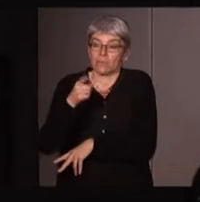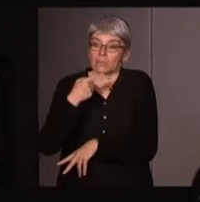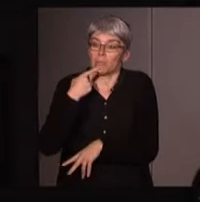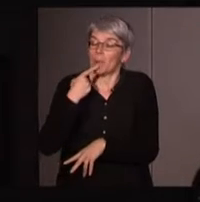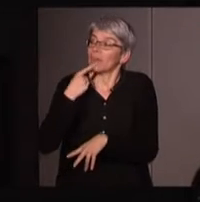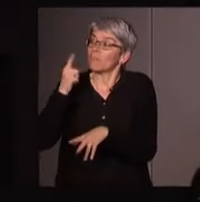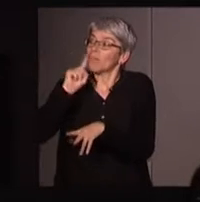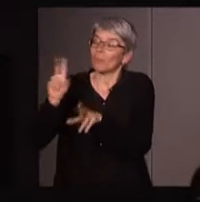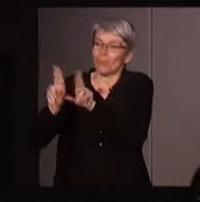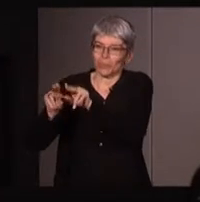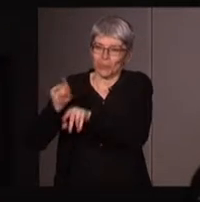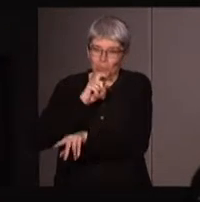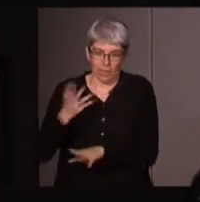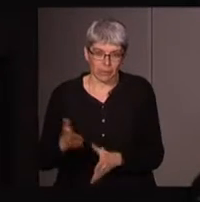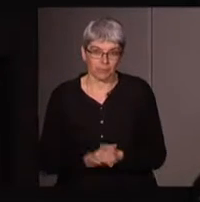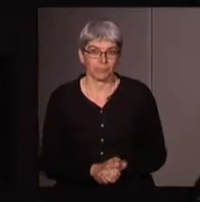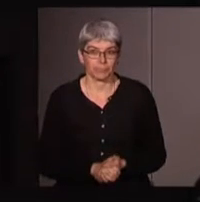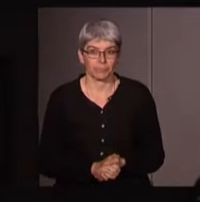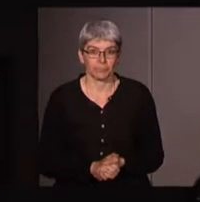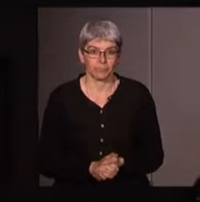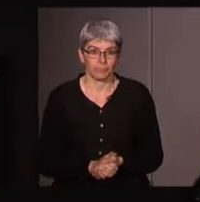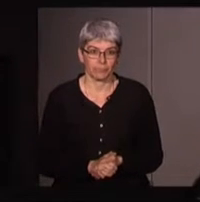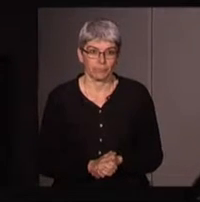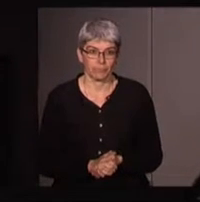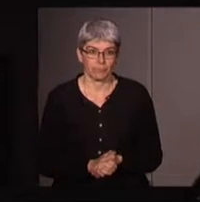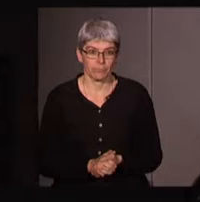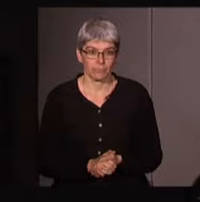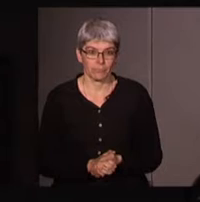engagé. Or, se trouve aussi que,